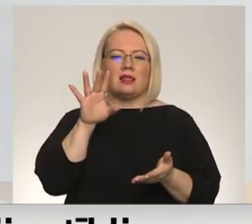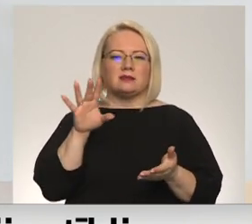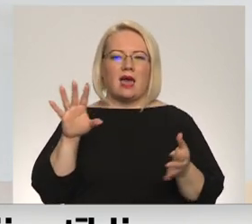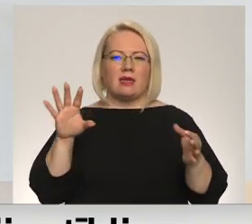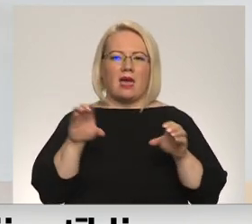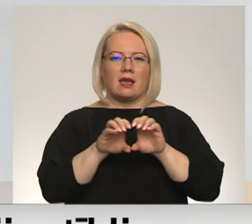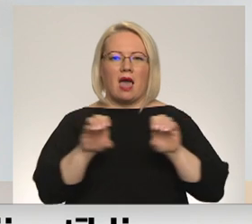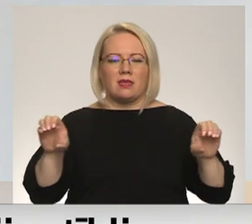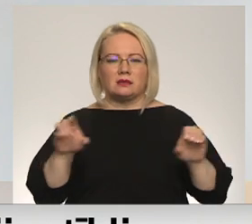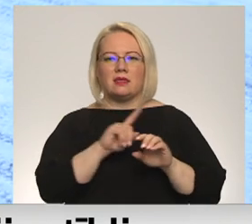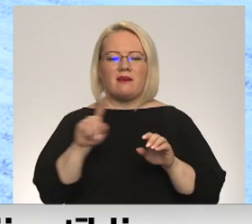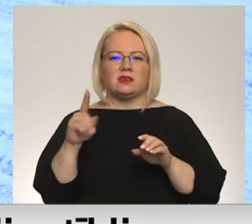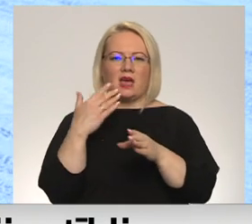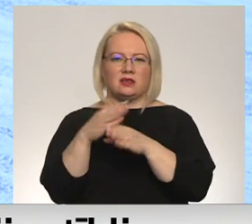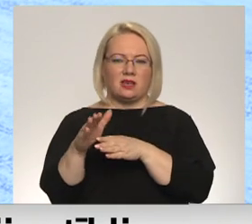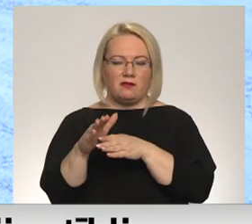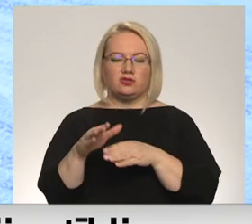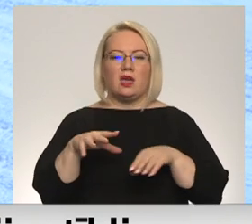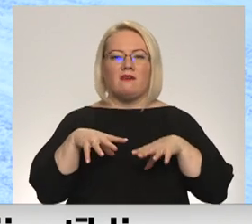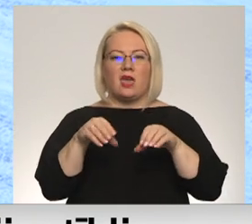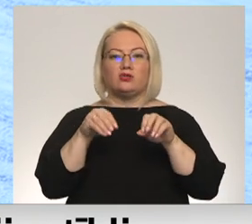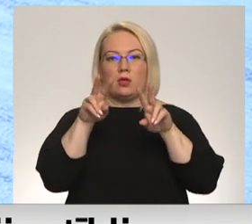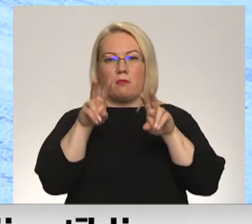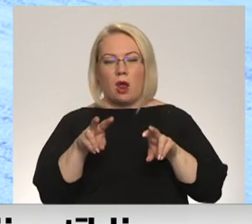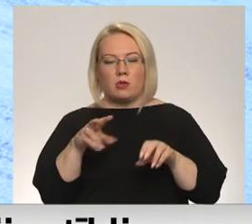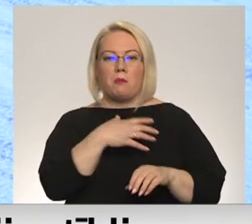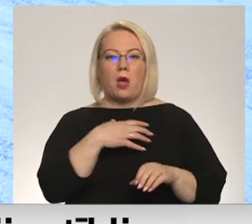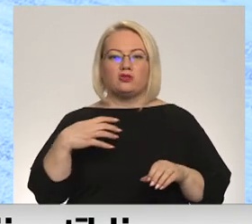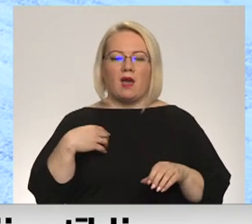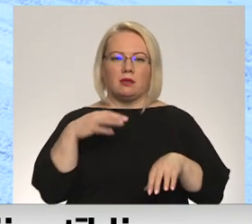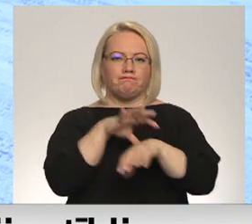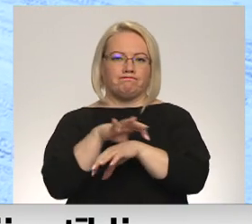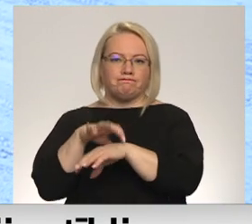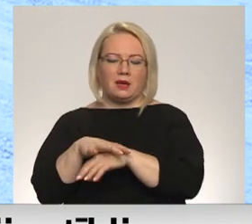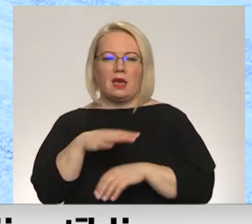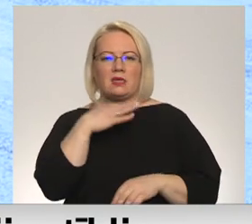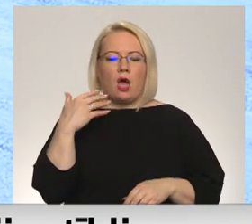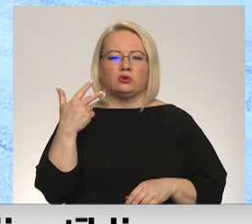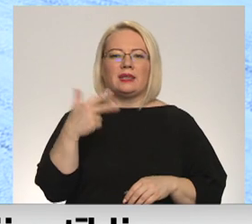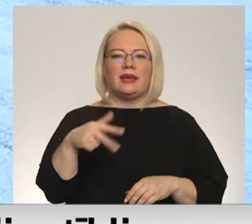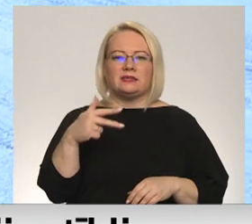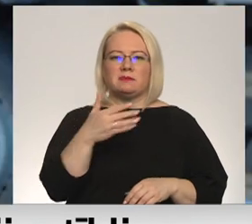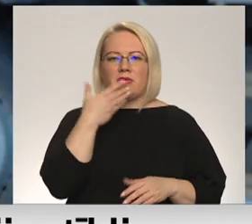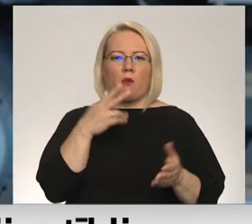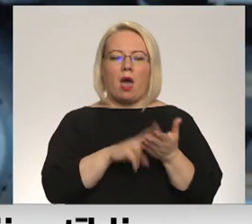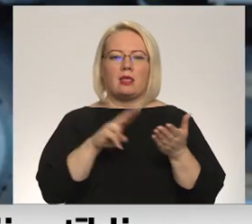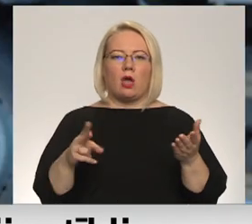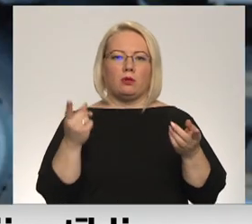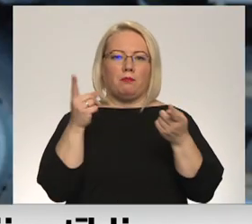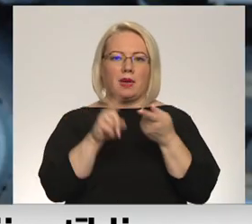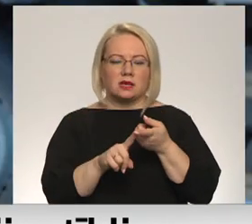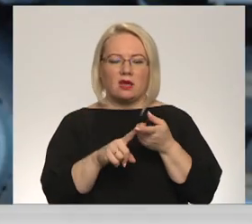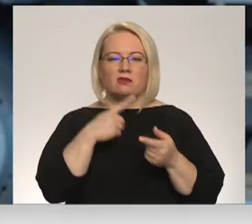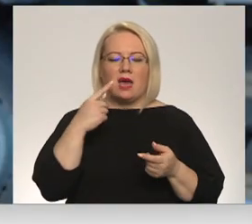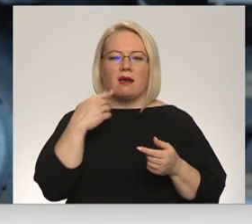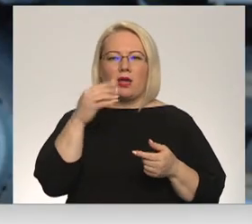izvest ar asenizātoriem. Veicot pārbaudas pašvaldības aģentūra atklājas arī vairāk nekā 30 nelegālos pieslēgumus. Pacilējot aku